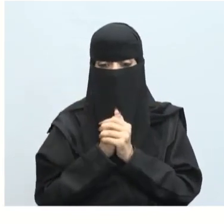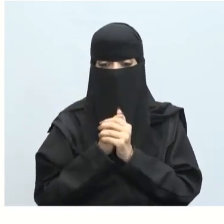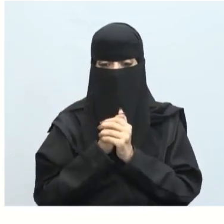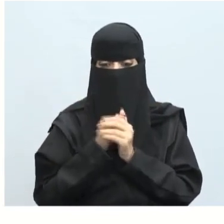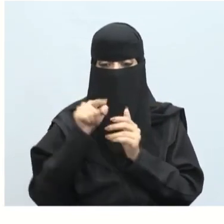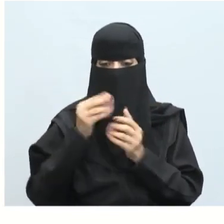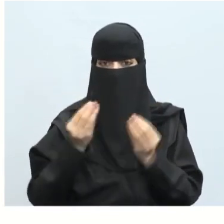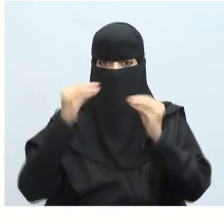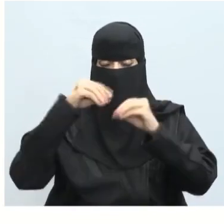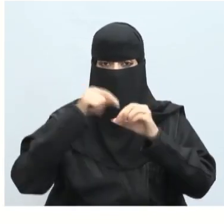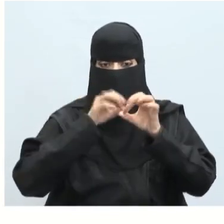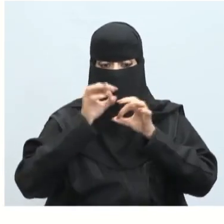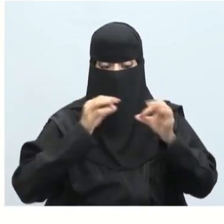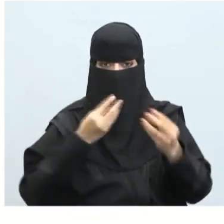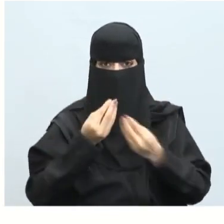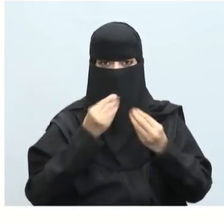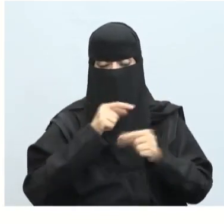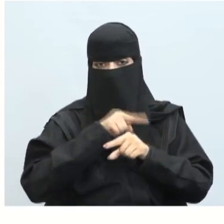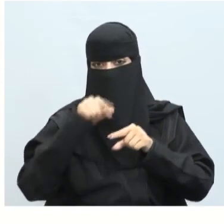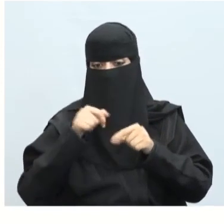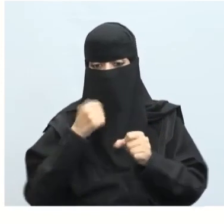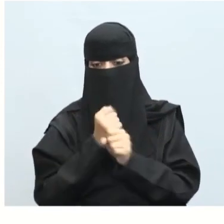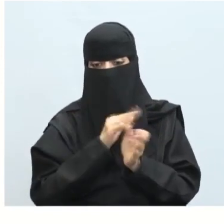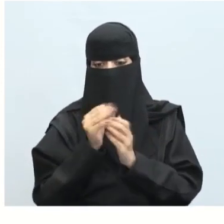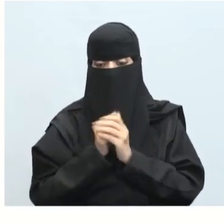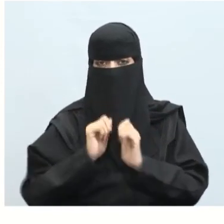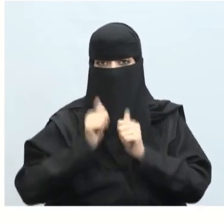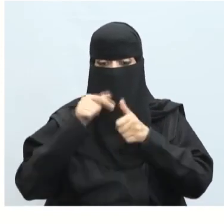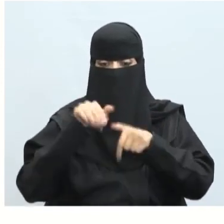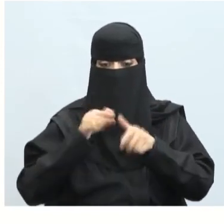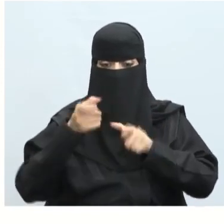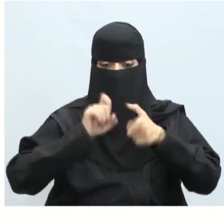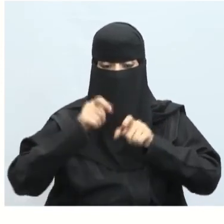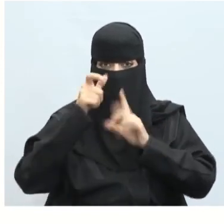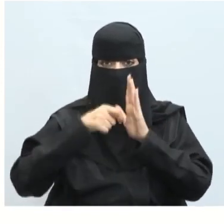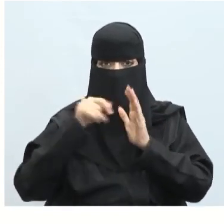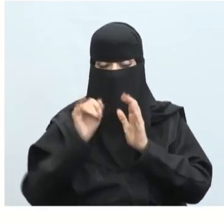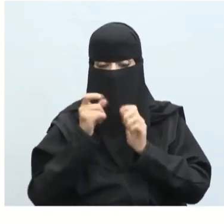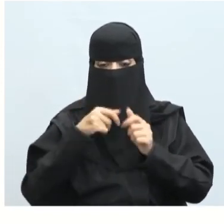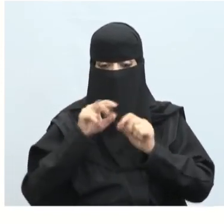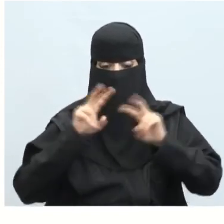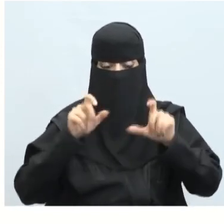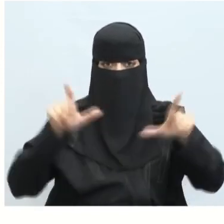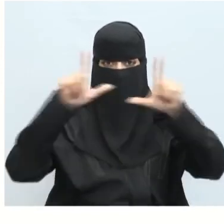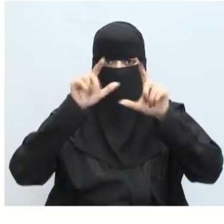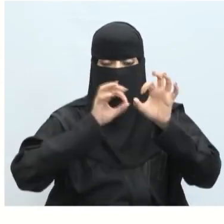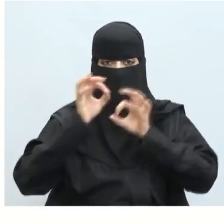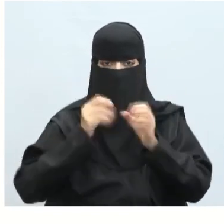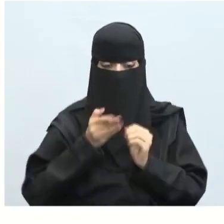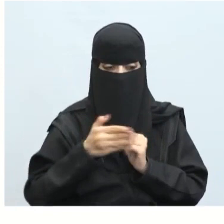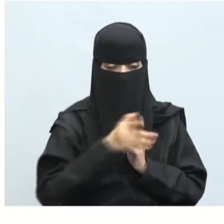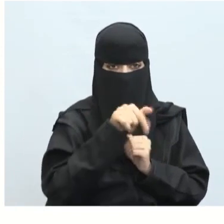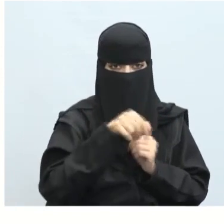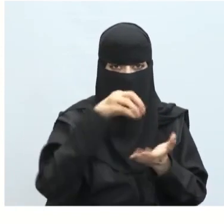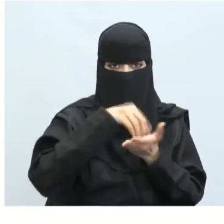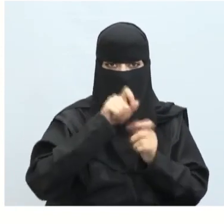إضافة خريطة تفاعلية للتطبيق سيتمكن المستخدمون من تصفح خريطة تفاعلية تعرض الموقع الدقيق